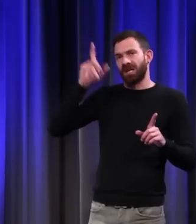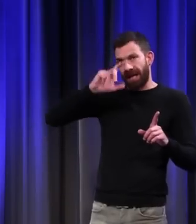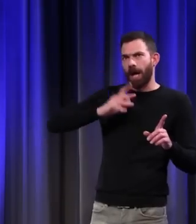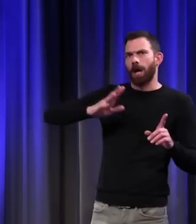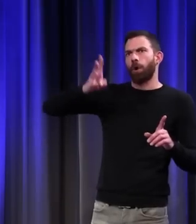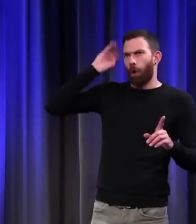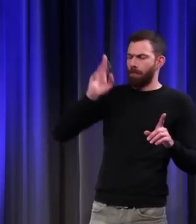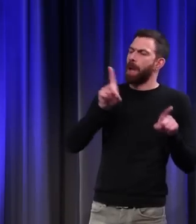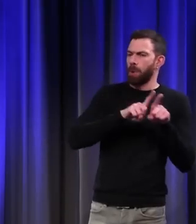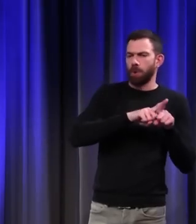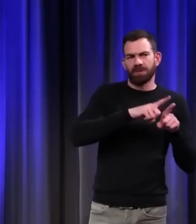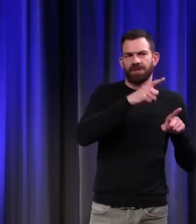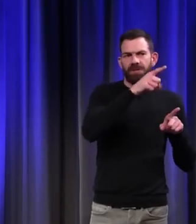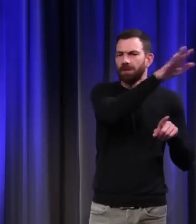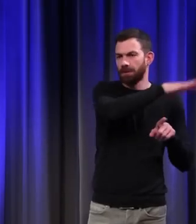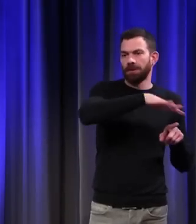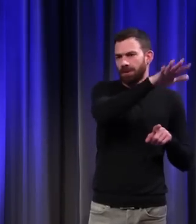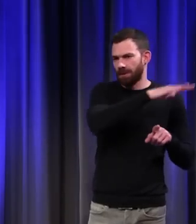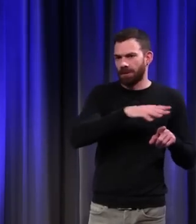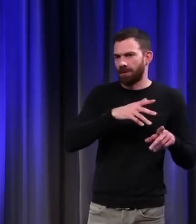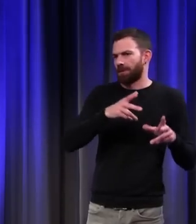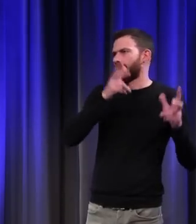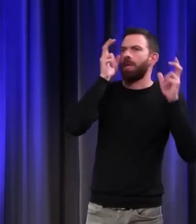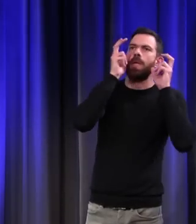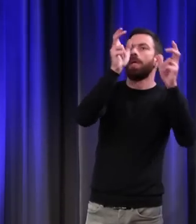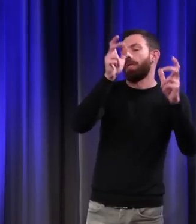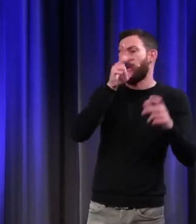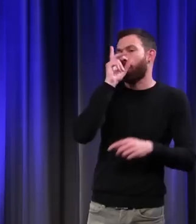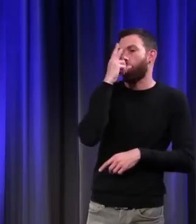barbare, avaient une immense vénération pour le corbeau.